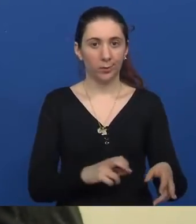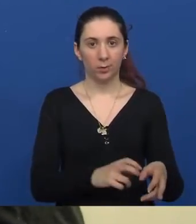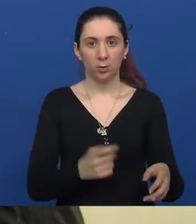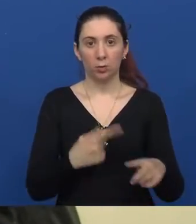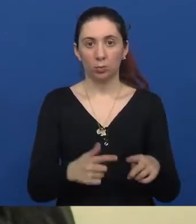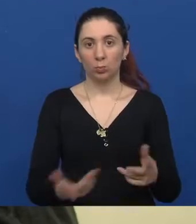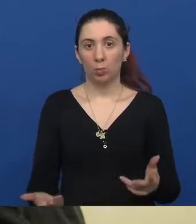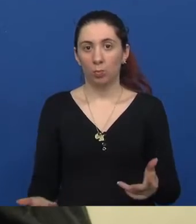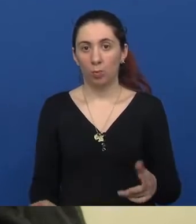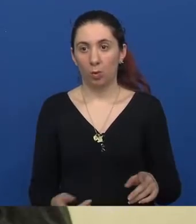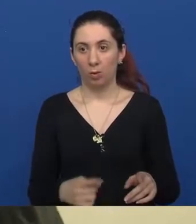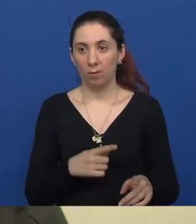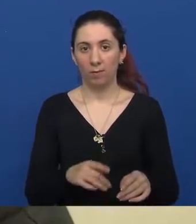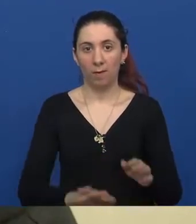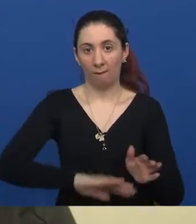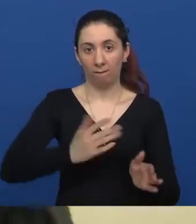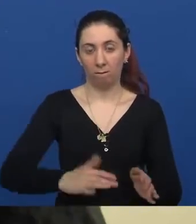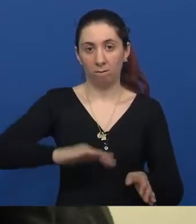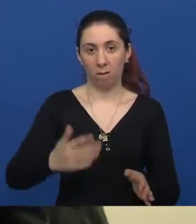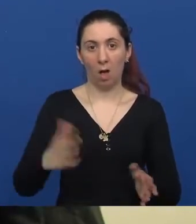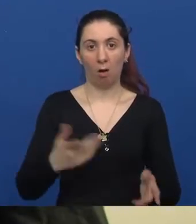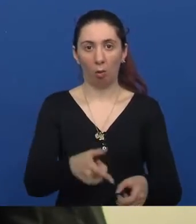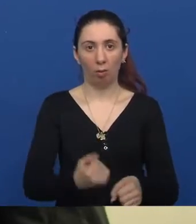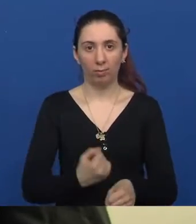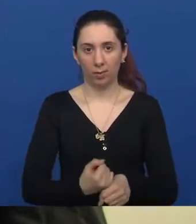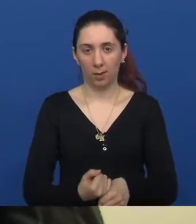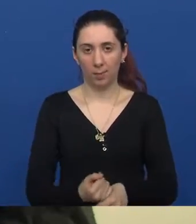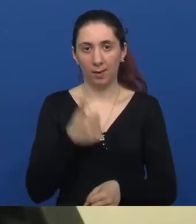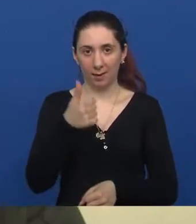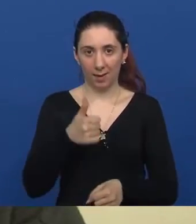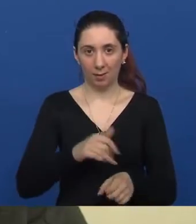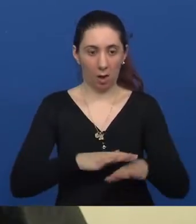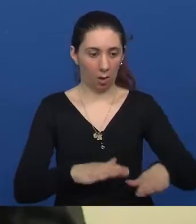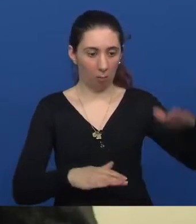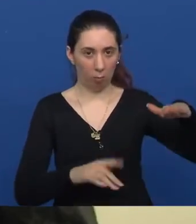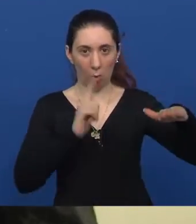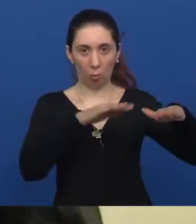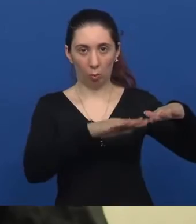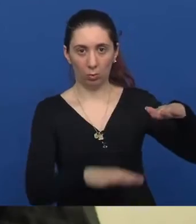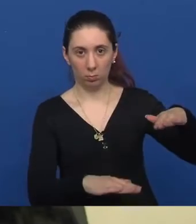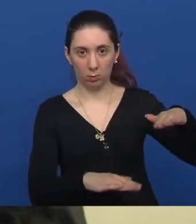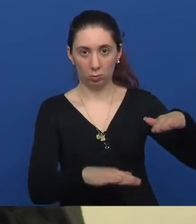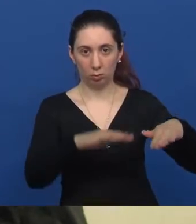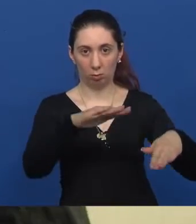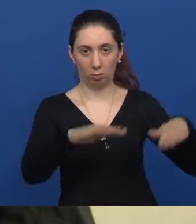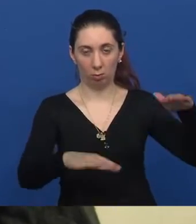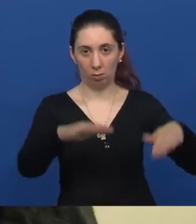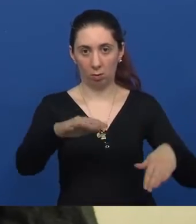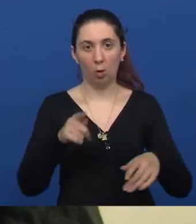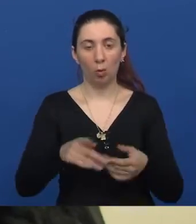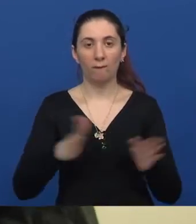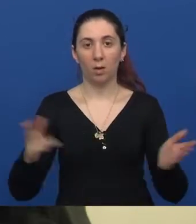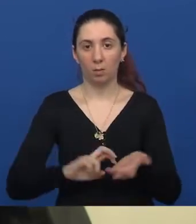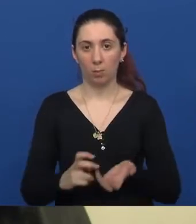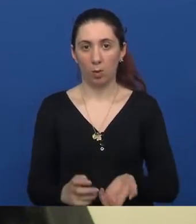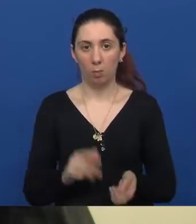zbog ovih valova kako su napravili. Znači, jedan dio je povišen, drugi snižen i to je problem. Jer